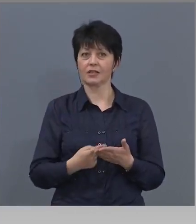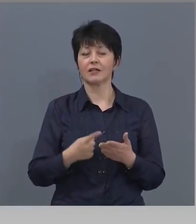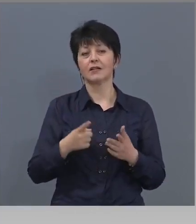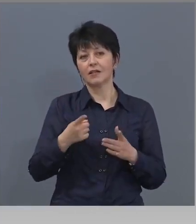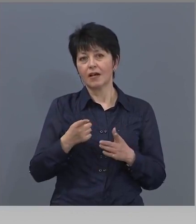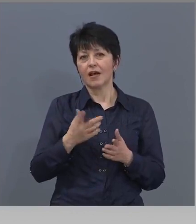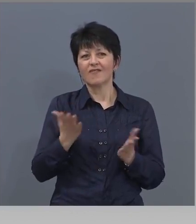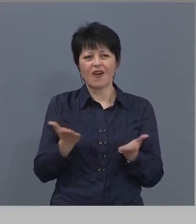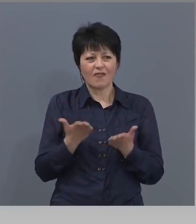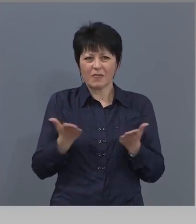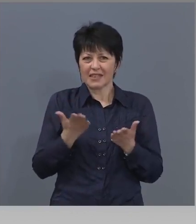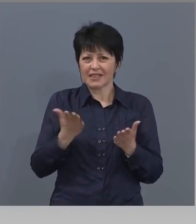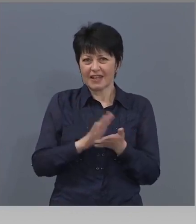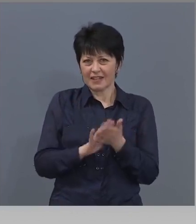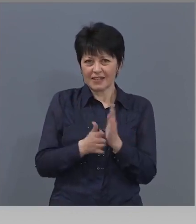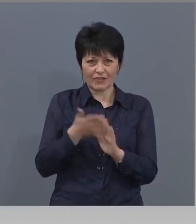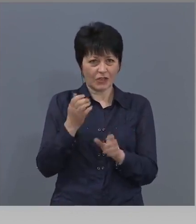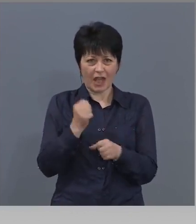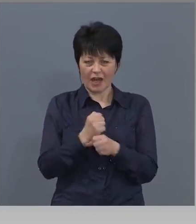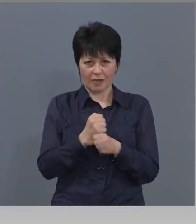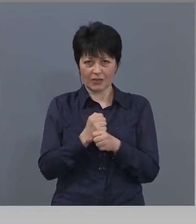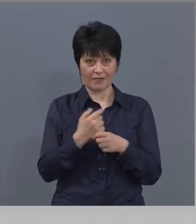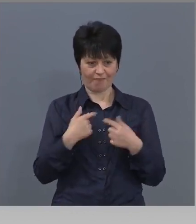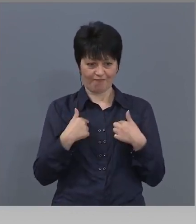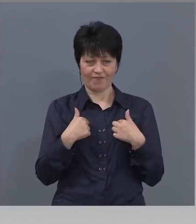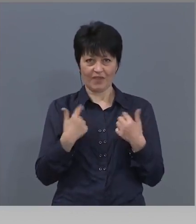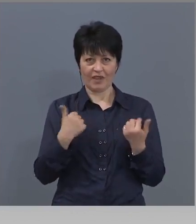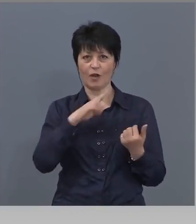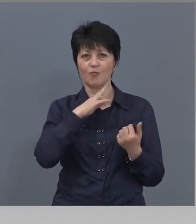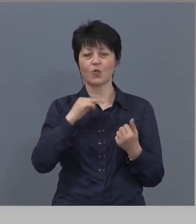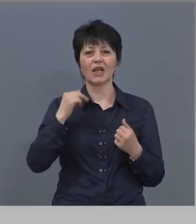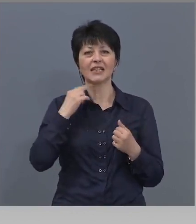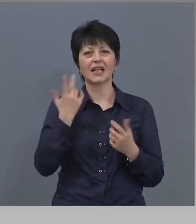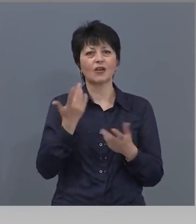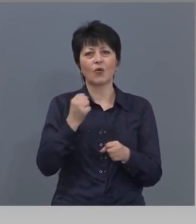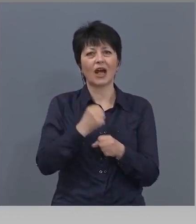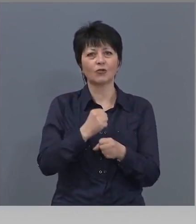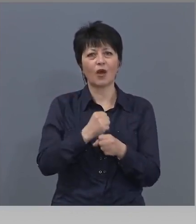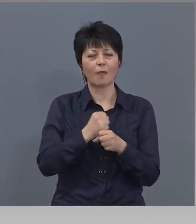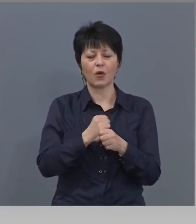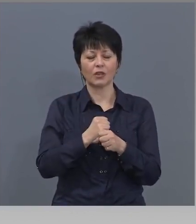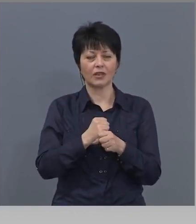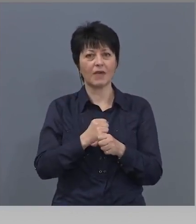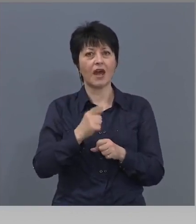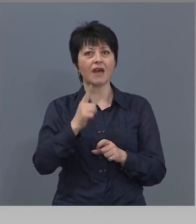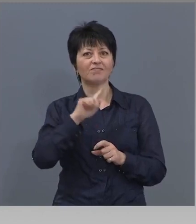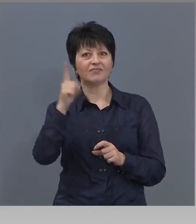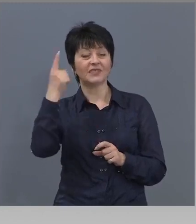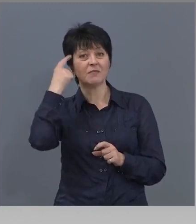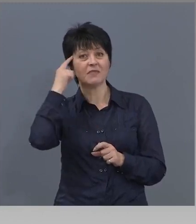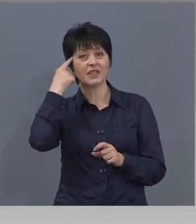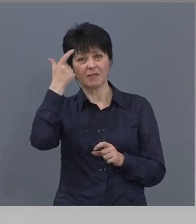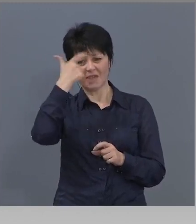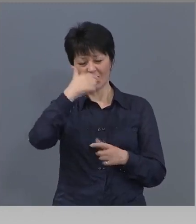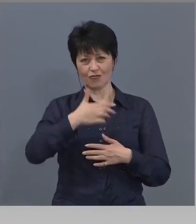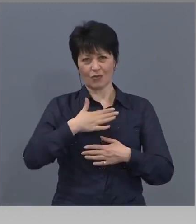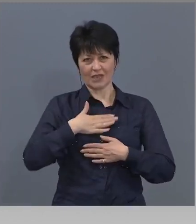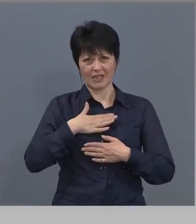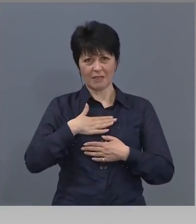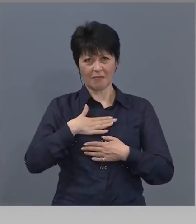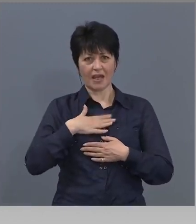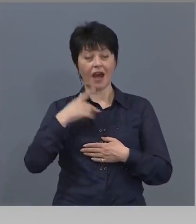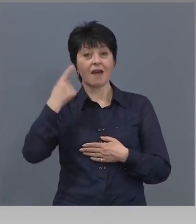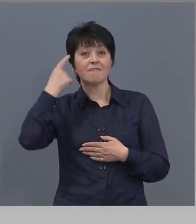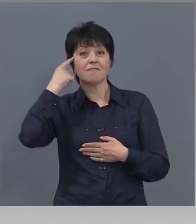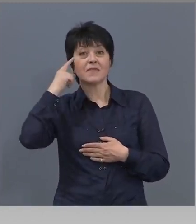свърчиш работата. По принцип, ние полицайите, често пъти, когато работим, не мислим за своята лична безопасност, а мислим за задачата, която трябва да